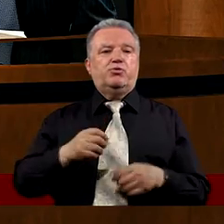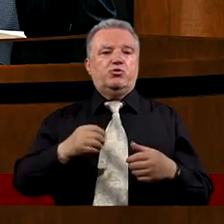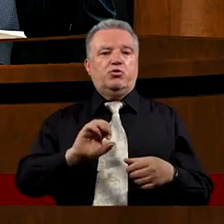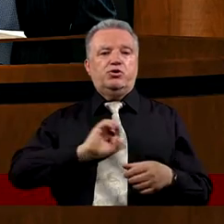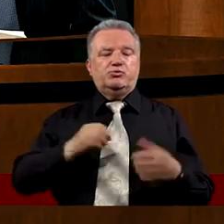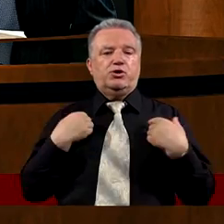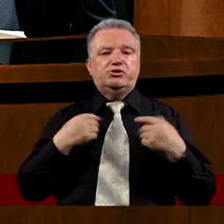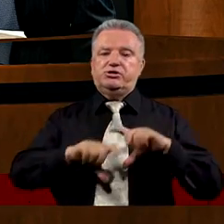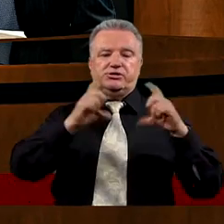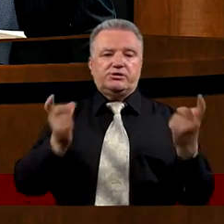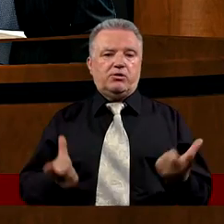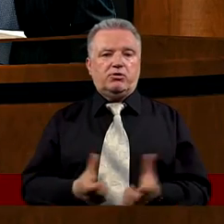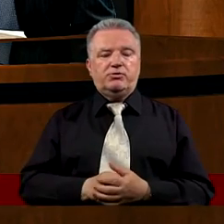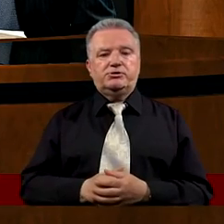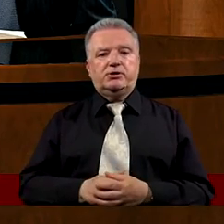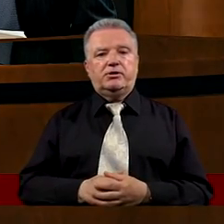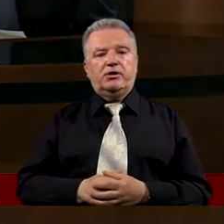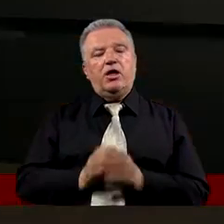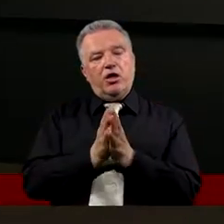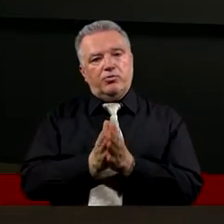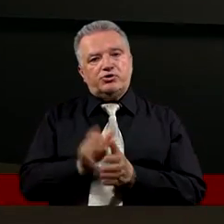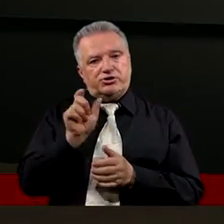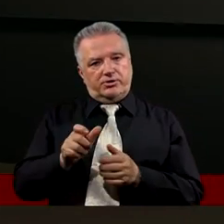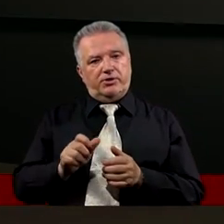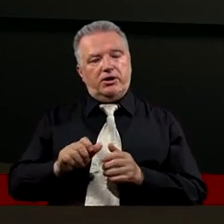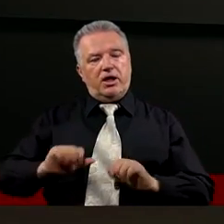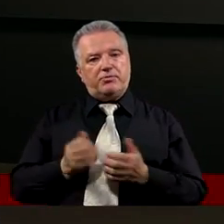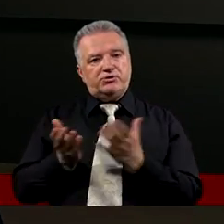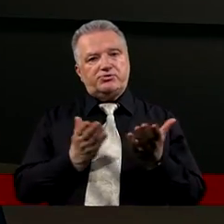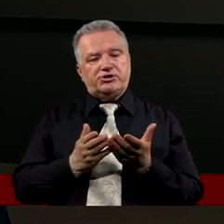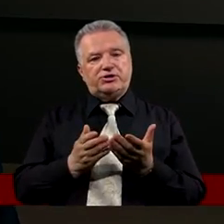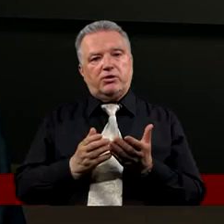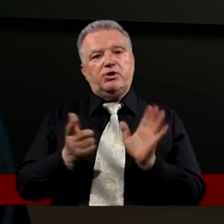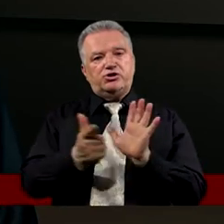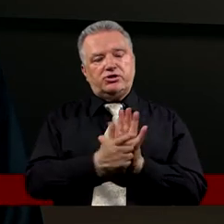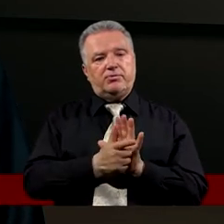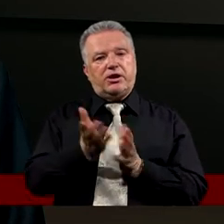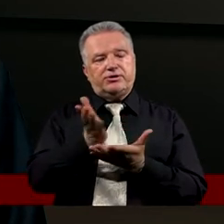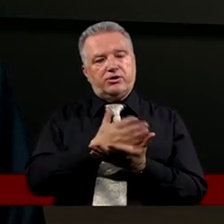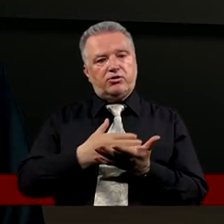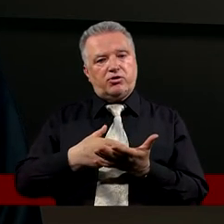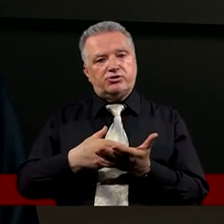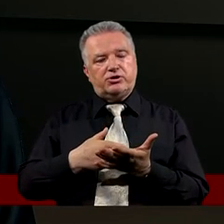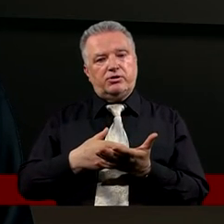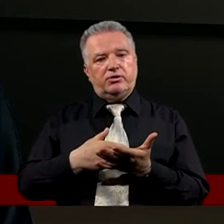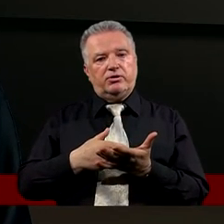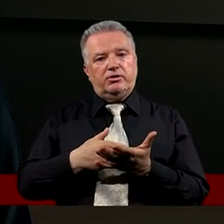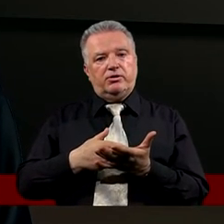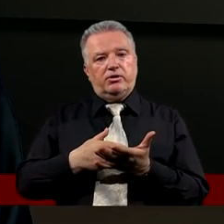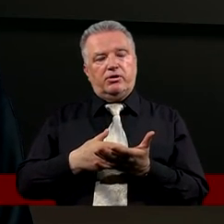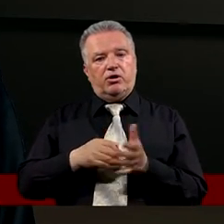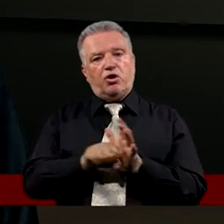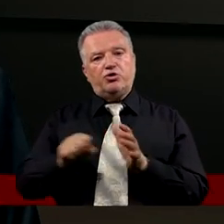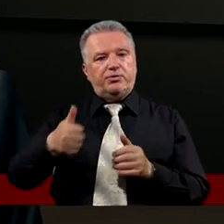Całkowicie Panu Bogu Kazimierzu Proszę Cię Żebyś przeczytał Fragment Z 17 rozdziału 17